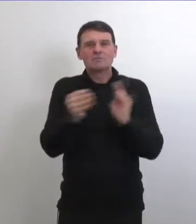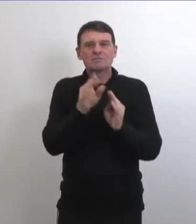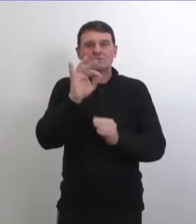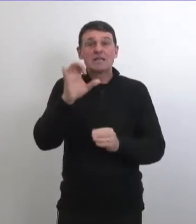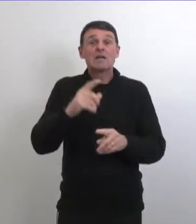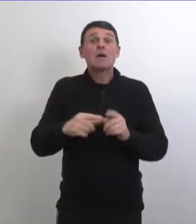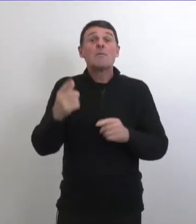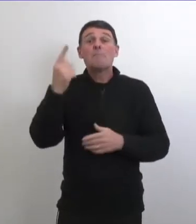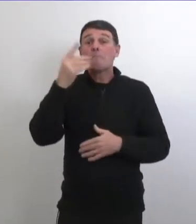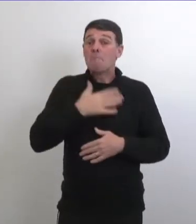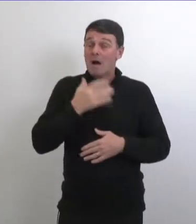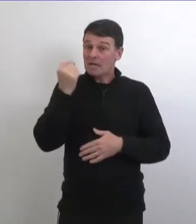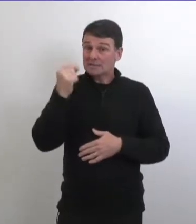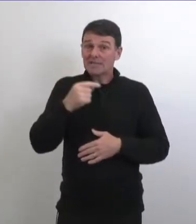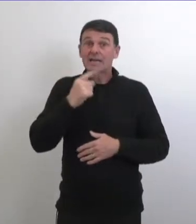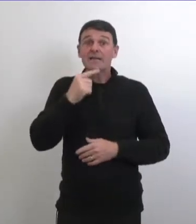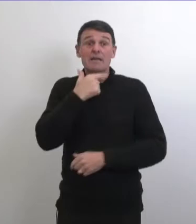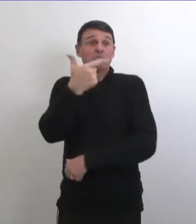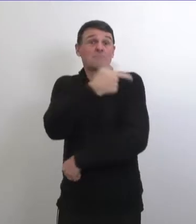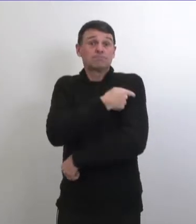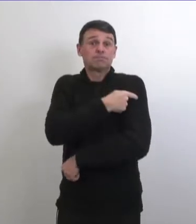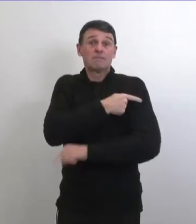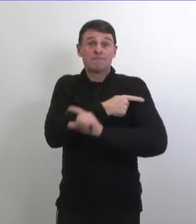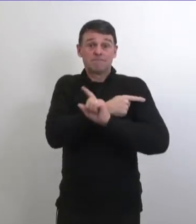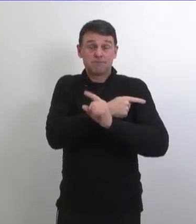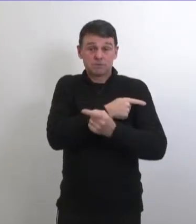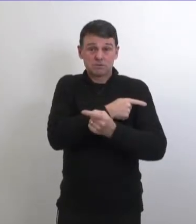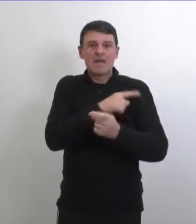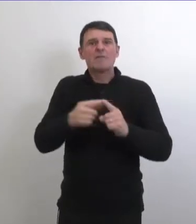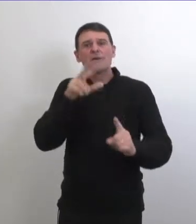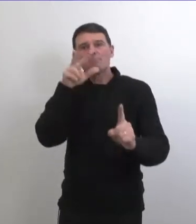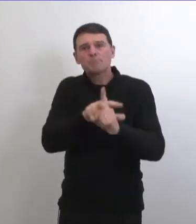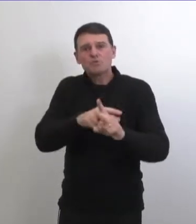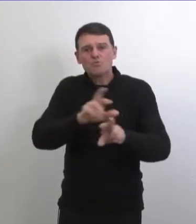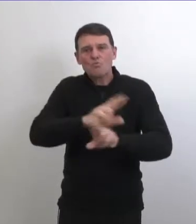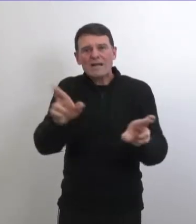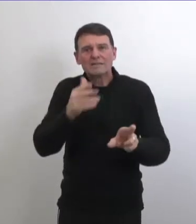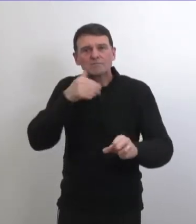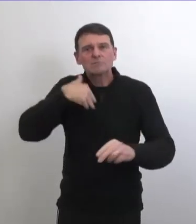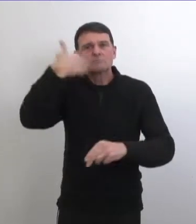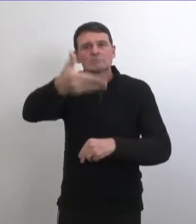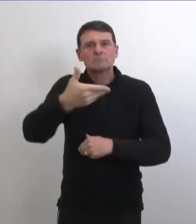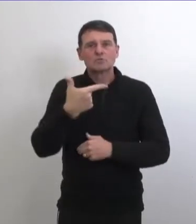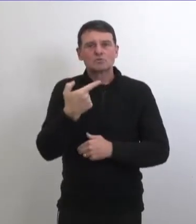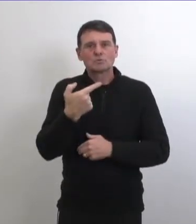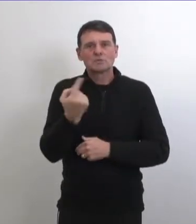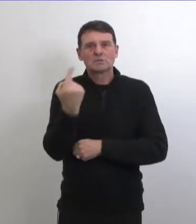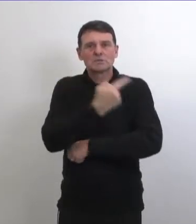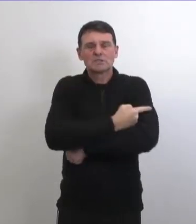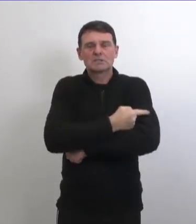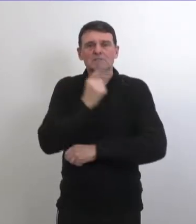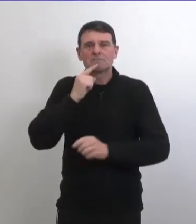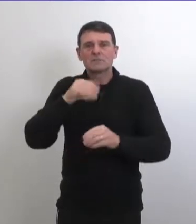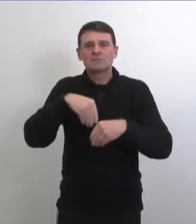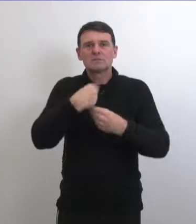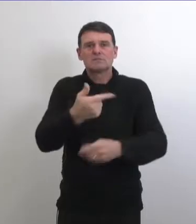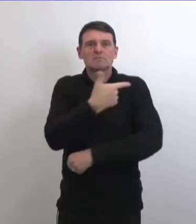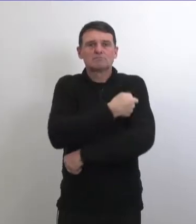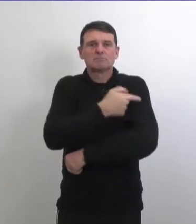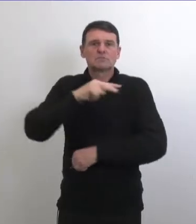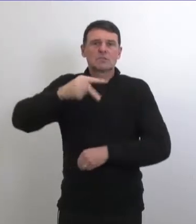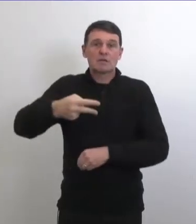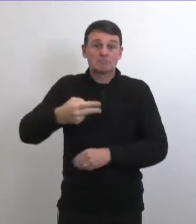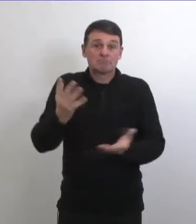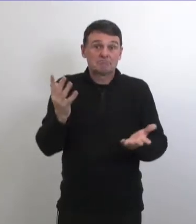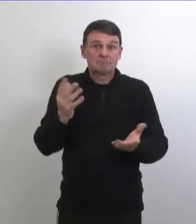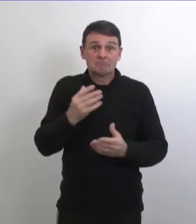approximativement 300 personnes qui vont être vaccinés si j'ai bien compris il ya des rendez vous de suivi qui sont déjà réservés pour tous ces individus